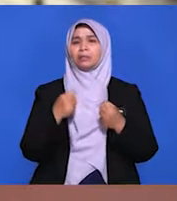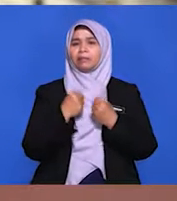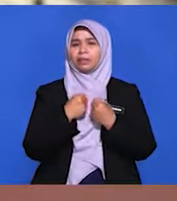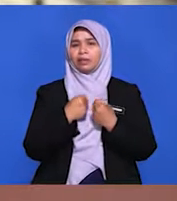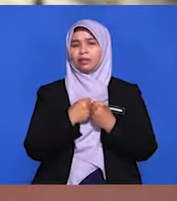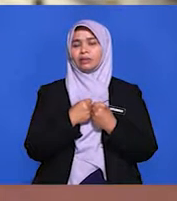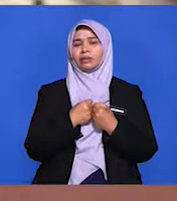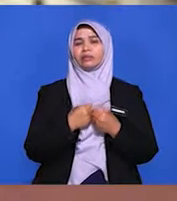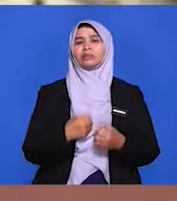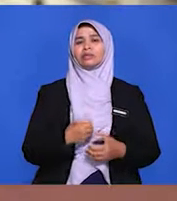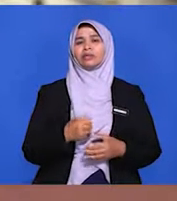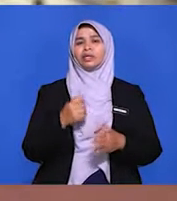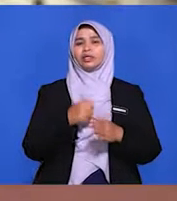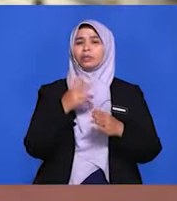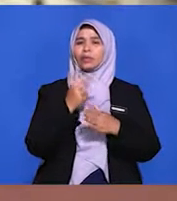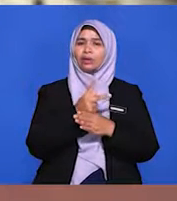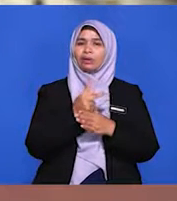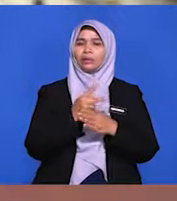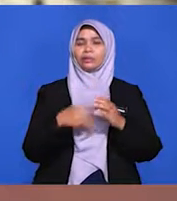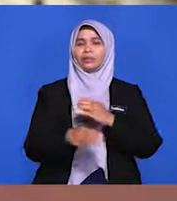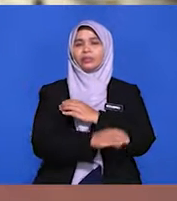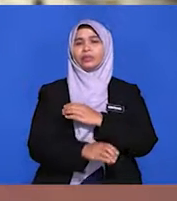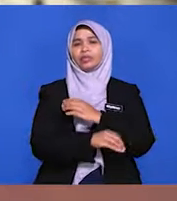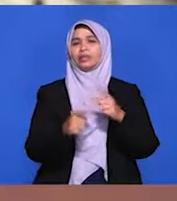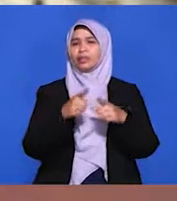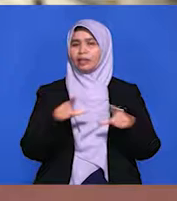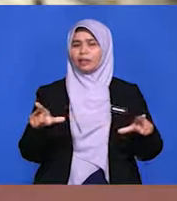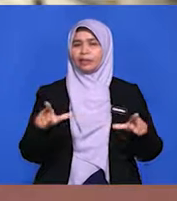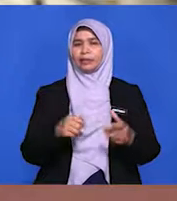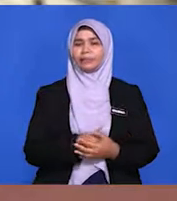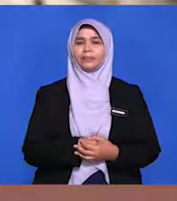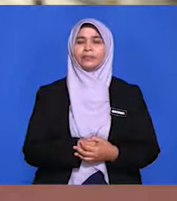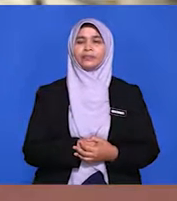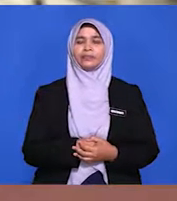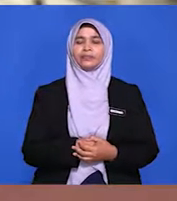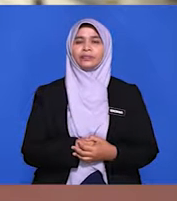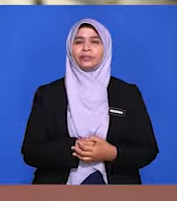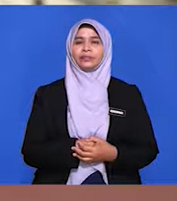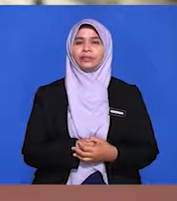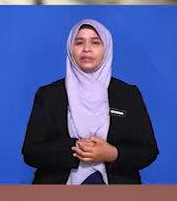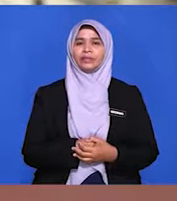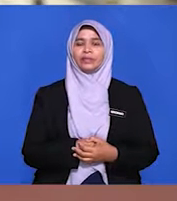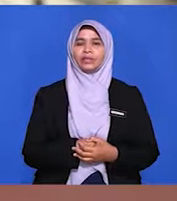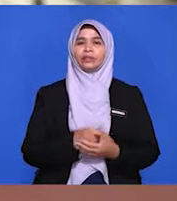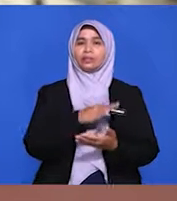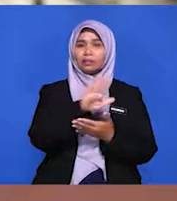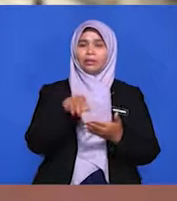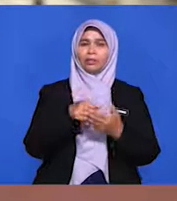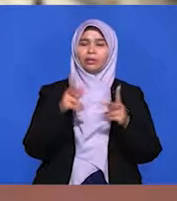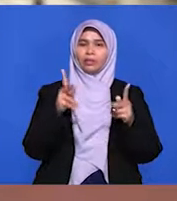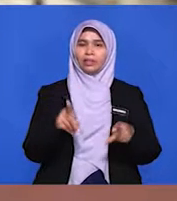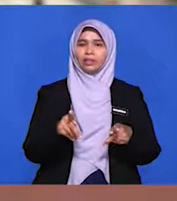atau mengancam negara lain ketika berinteraksi dengan sesebuah negara lain. Para pelajar,